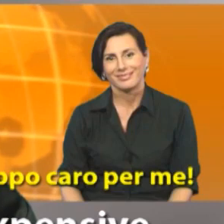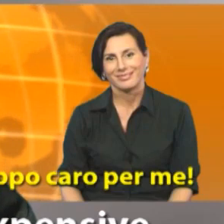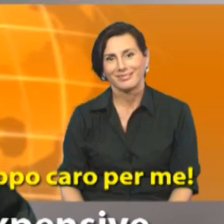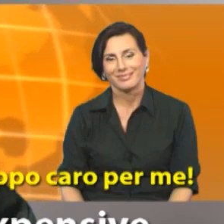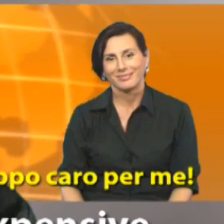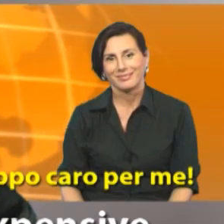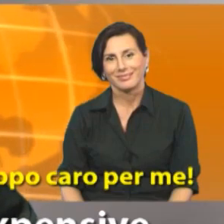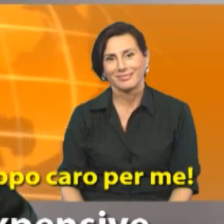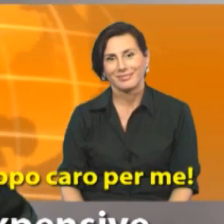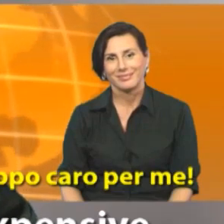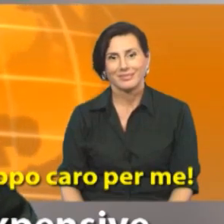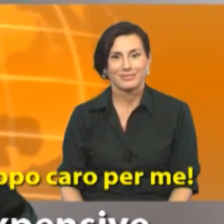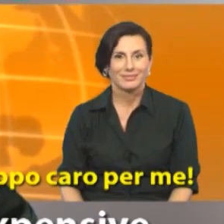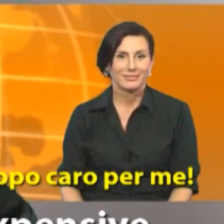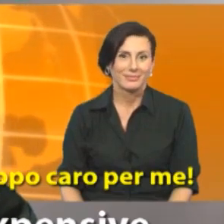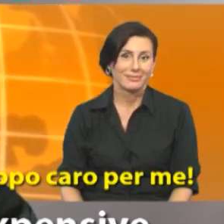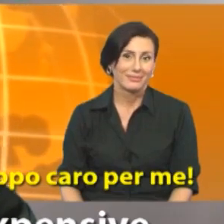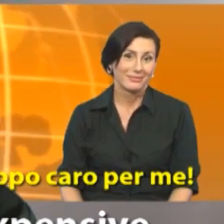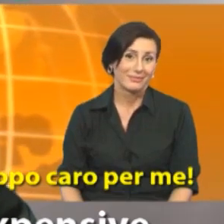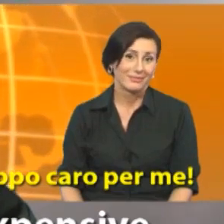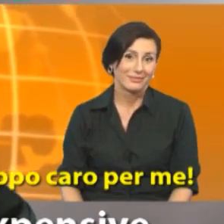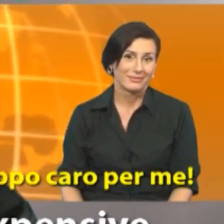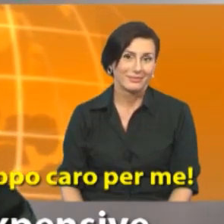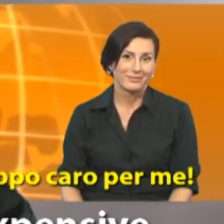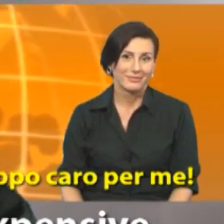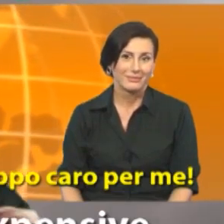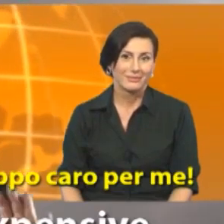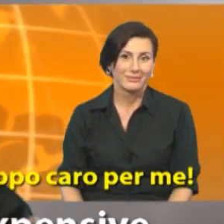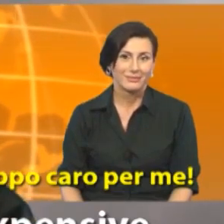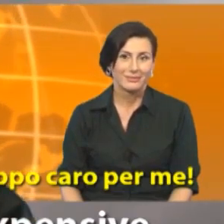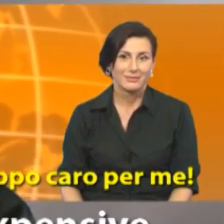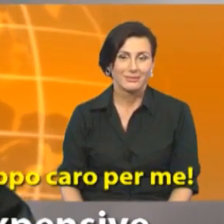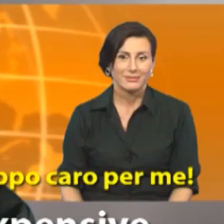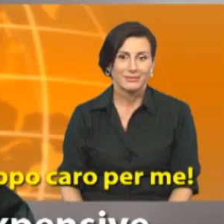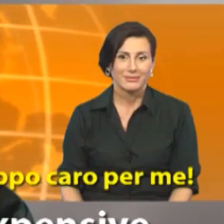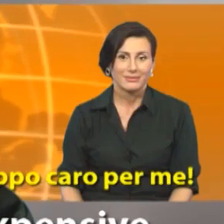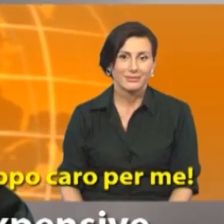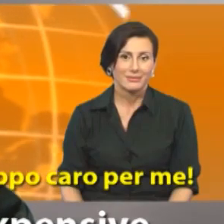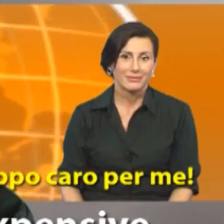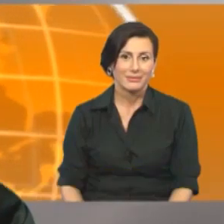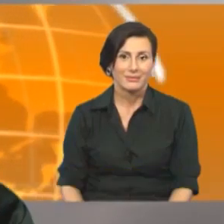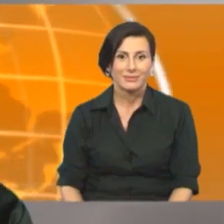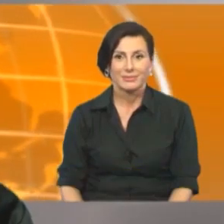it's too expensive for me it's too expensive for me